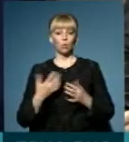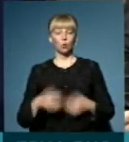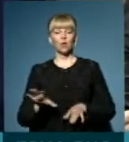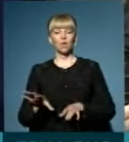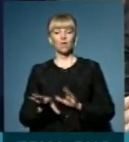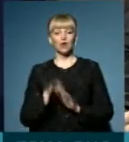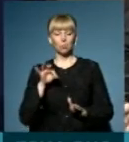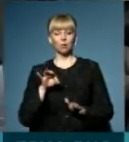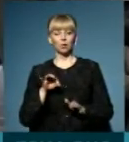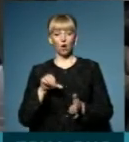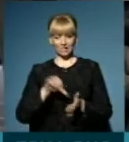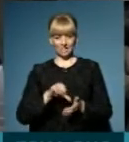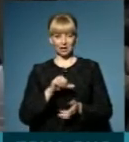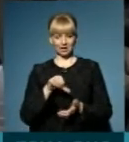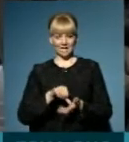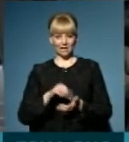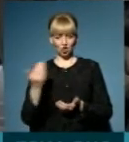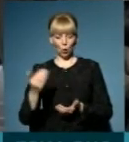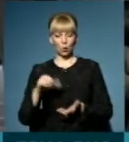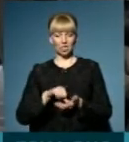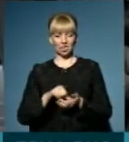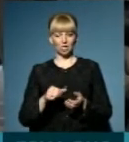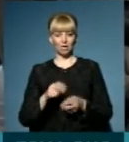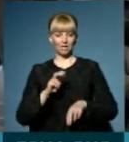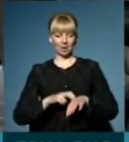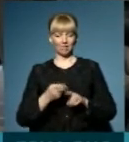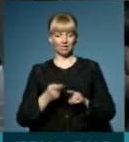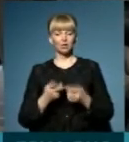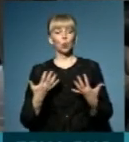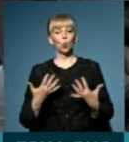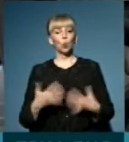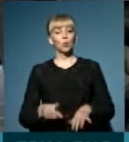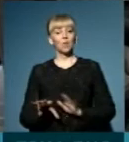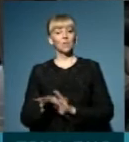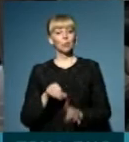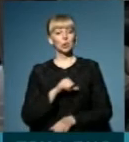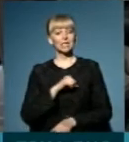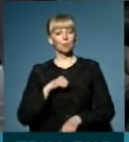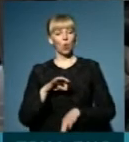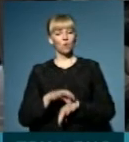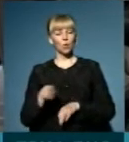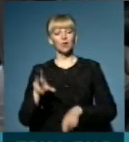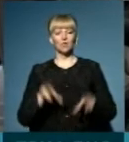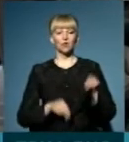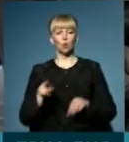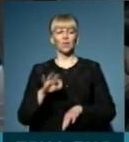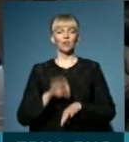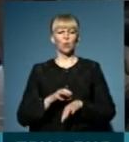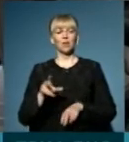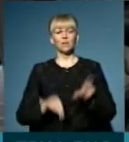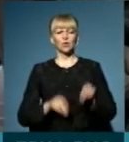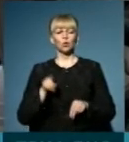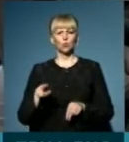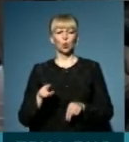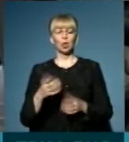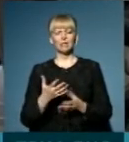вибір самого... який вважає,